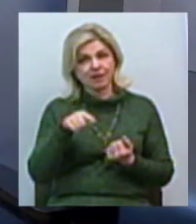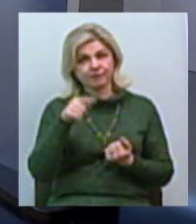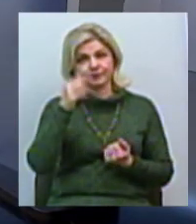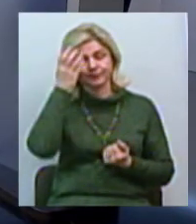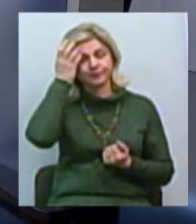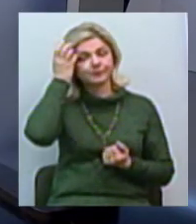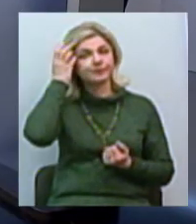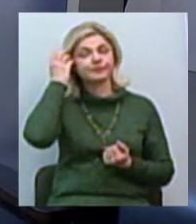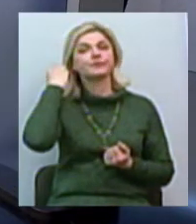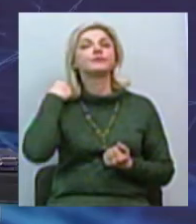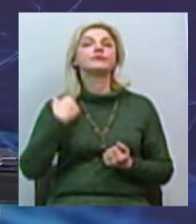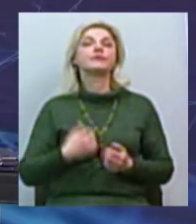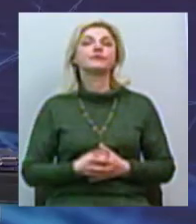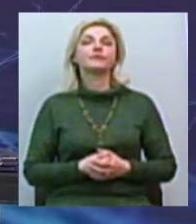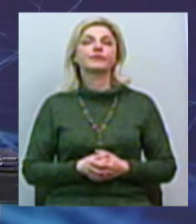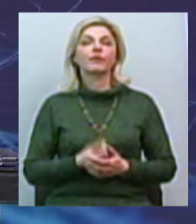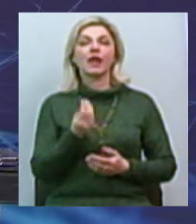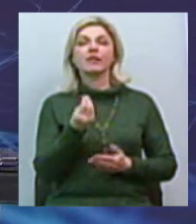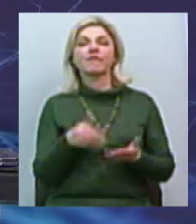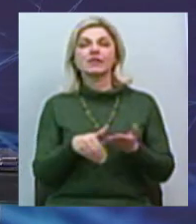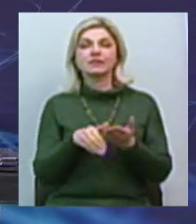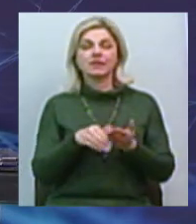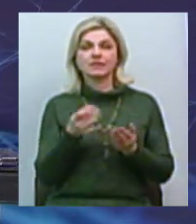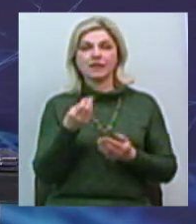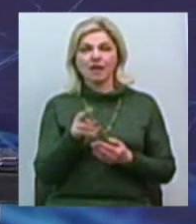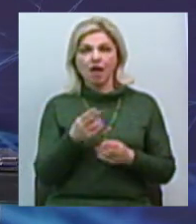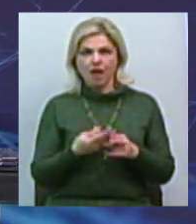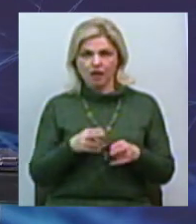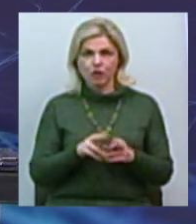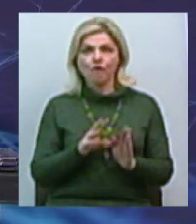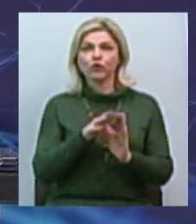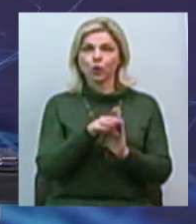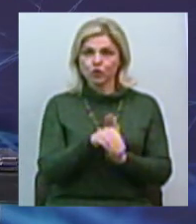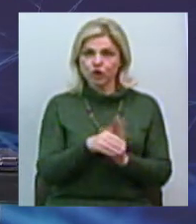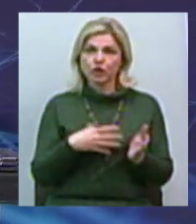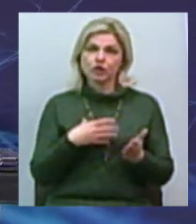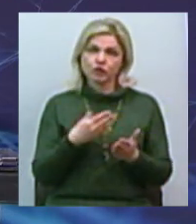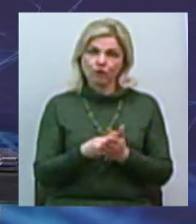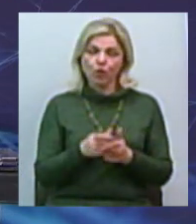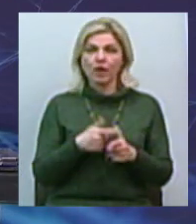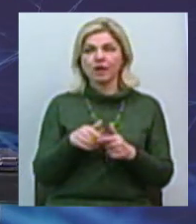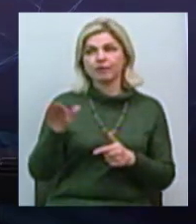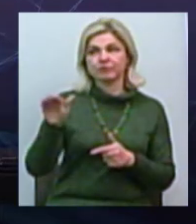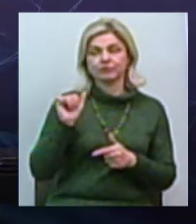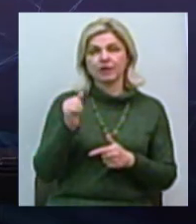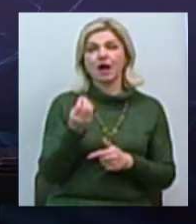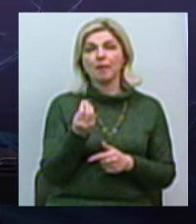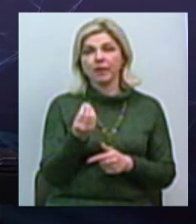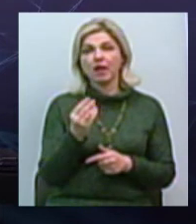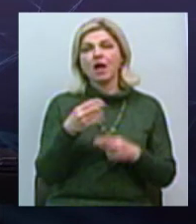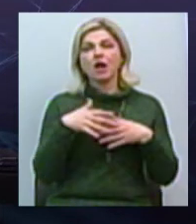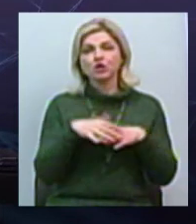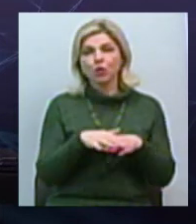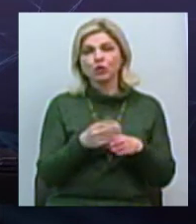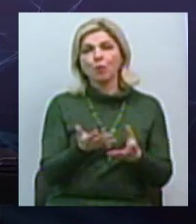ласка, і одна хвилина залишиться. Да, інвестиція – це вложення собственого чи займного капіталу в розчоті на отримання